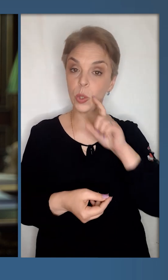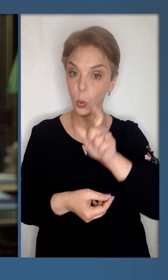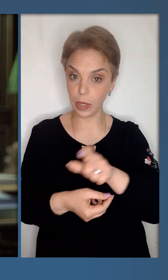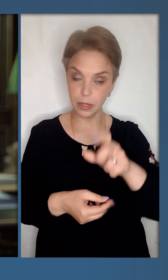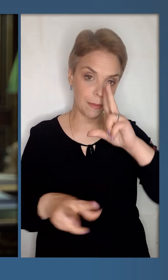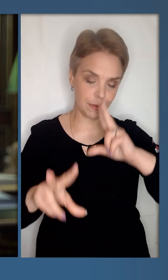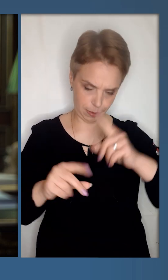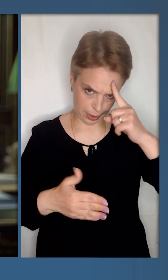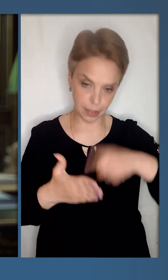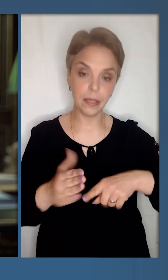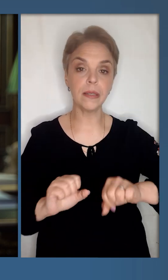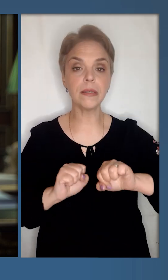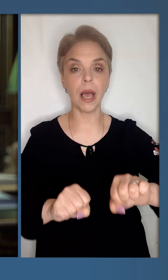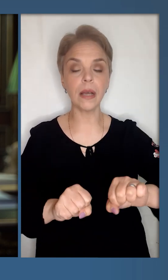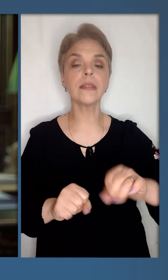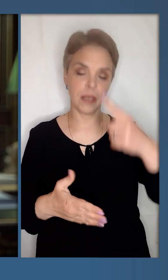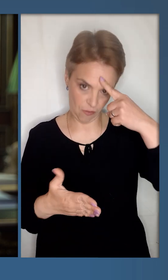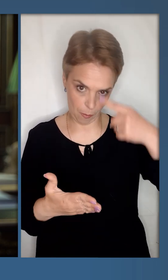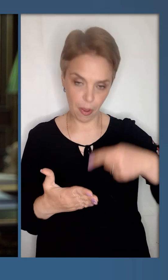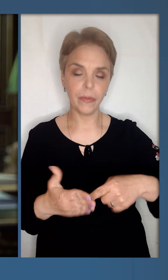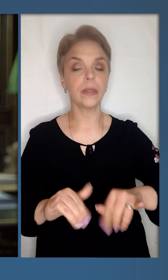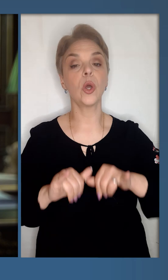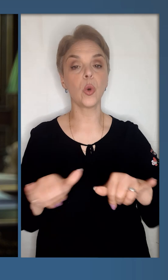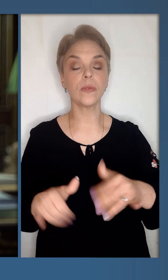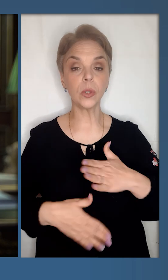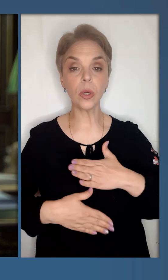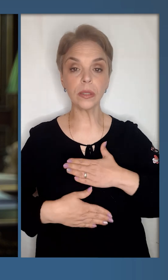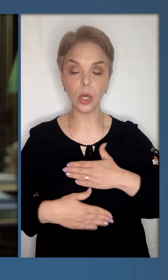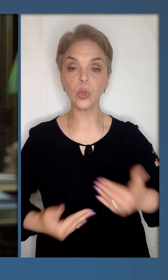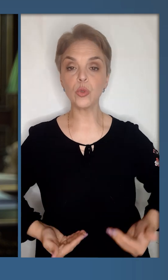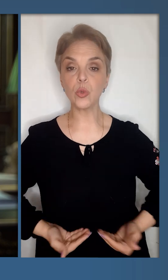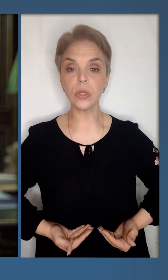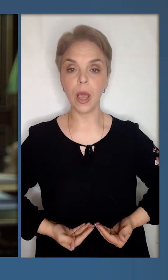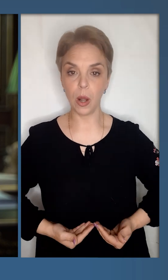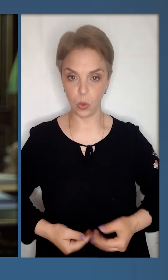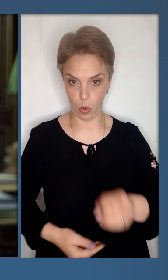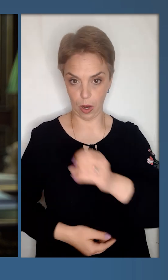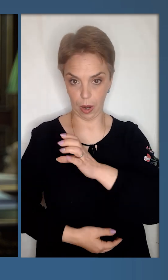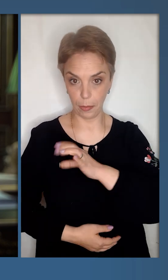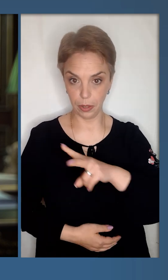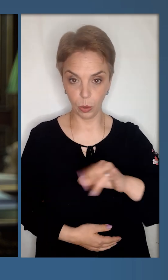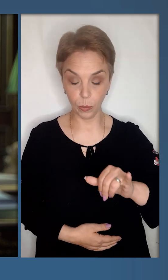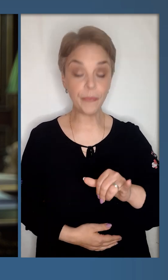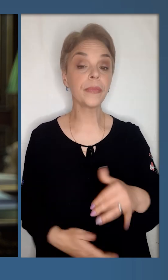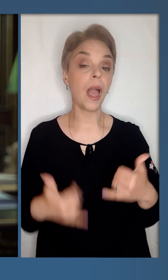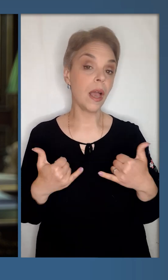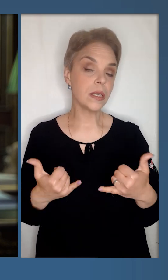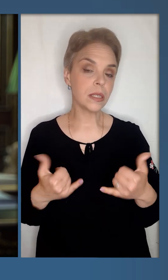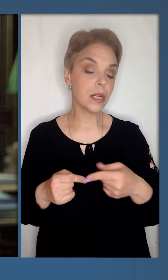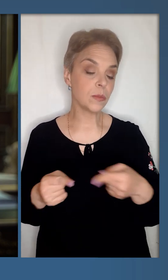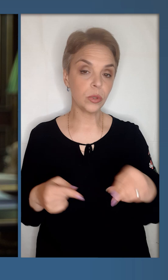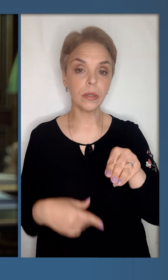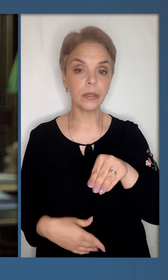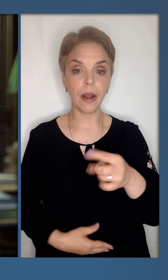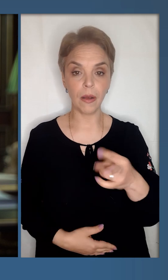і українцям надійний захист і впевнений розвиток нашого соціального капіталу. Зараз